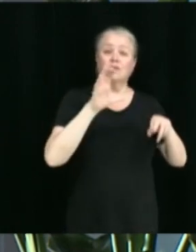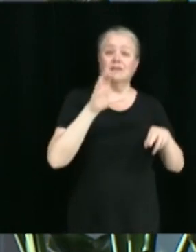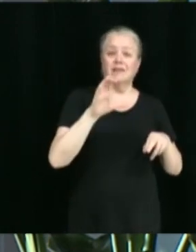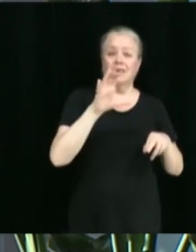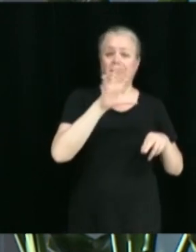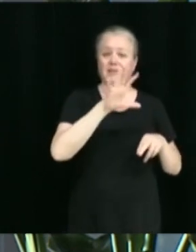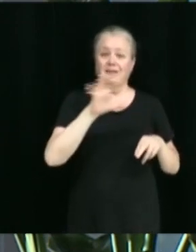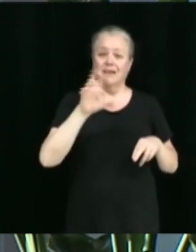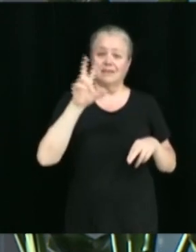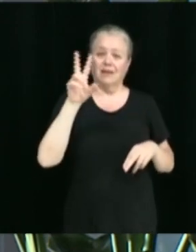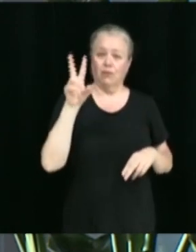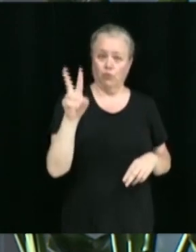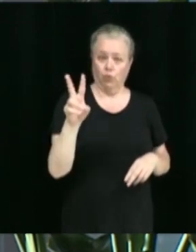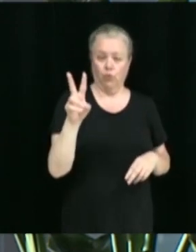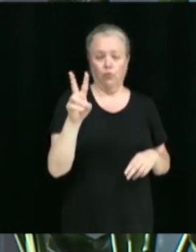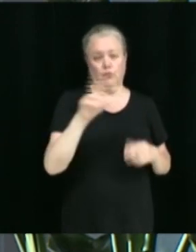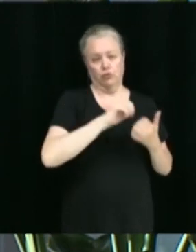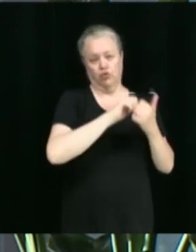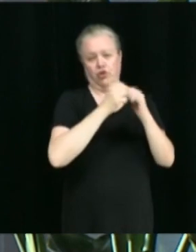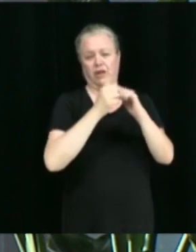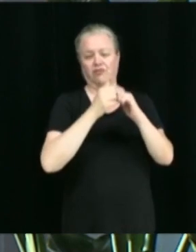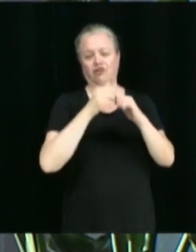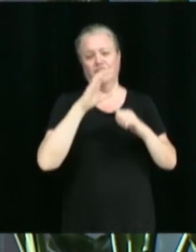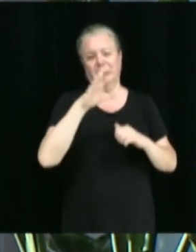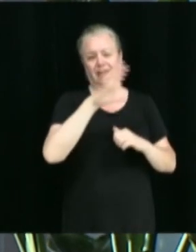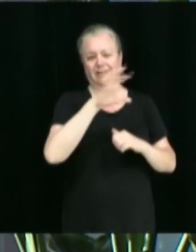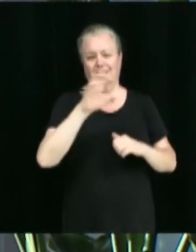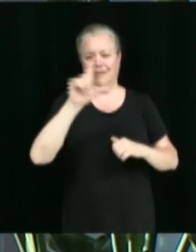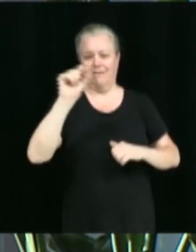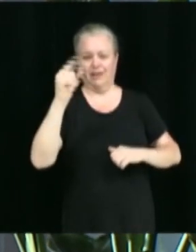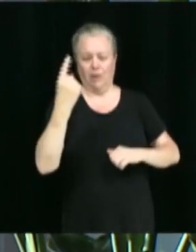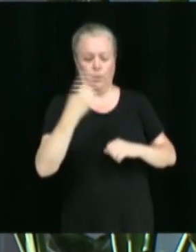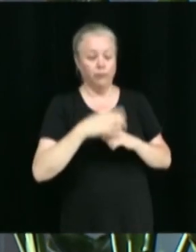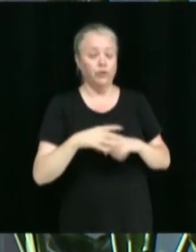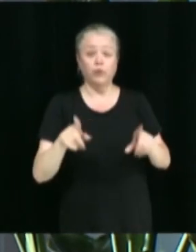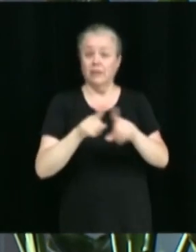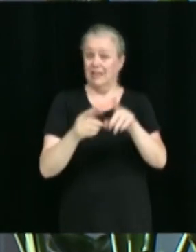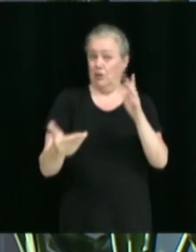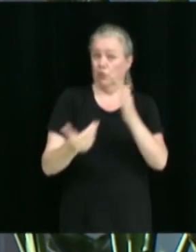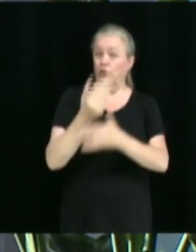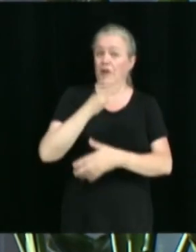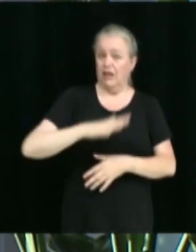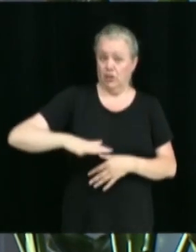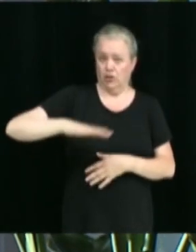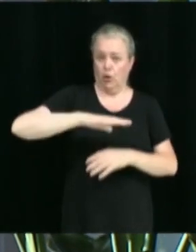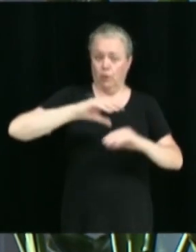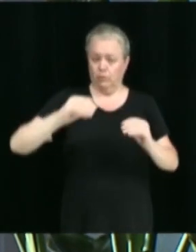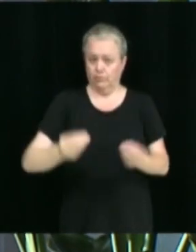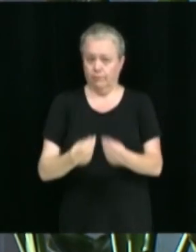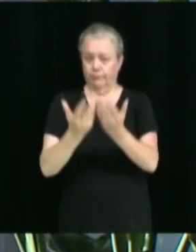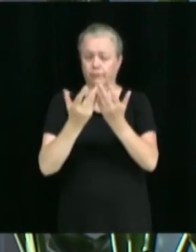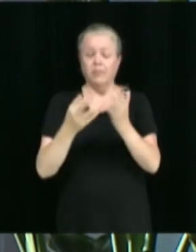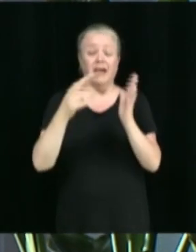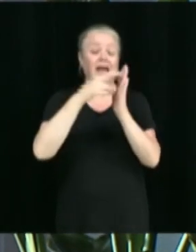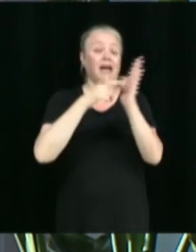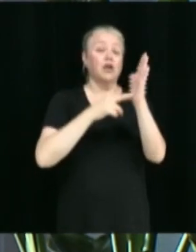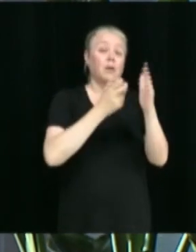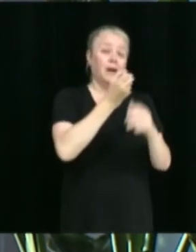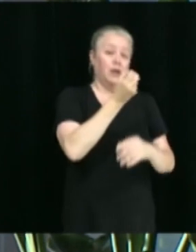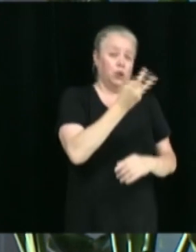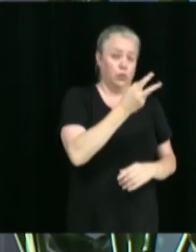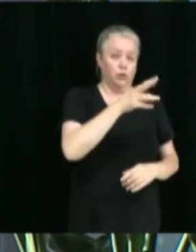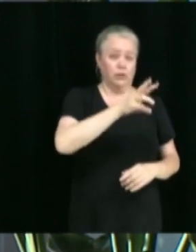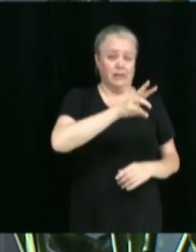De nouvelles zones ont également été créées depuis l'entrée en vigueur du règlement de zonage. Et le règlement 1265